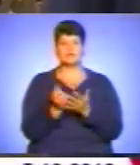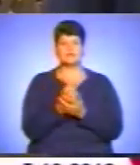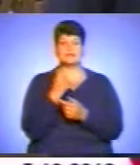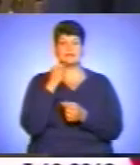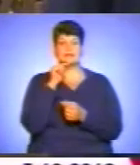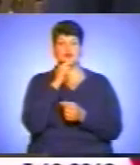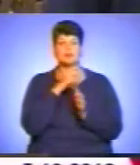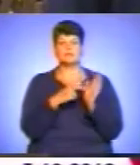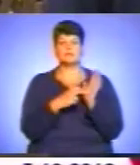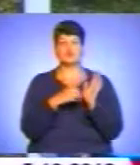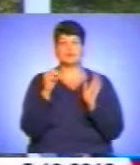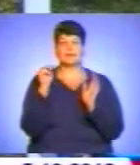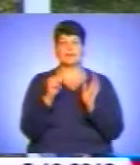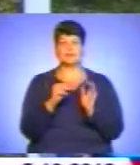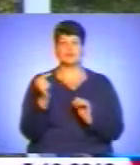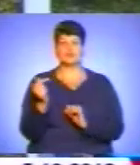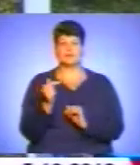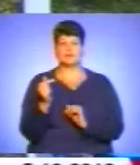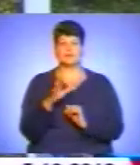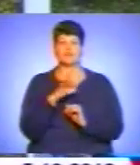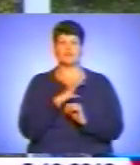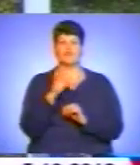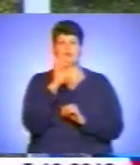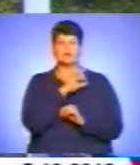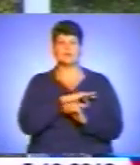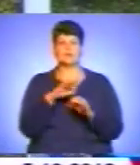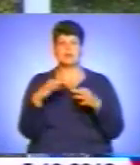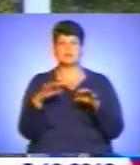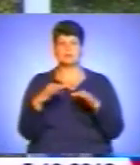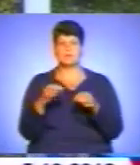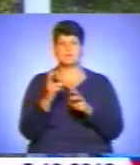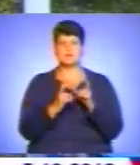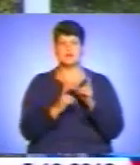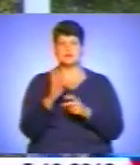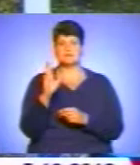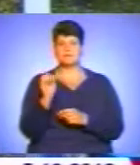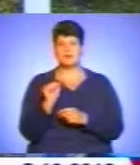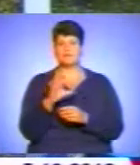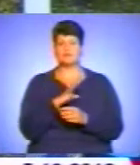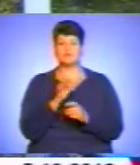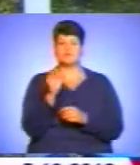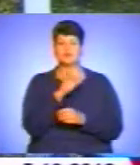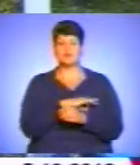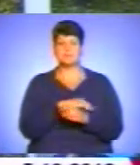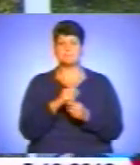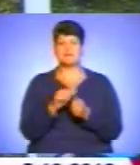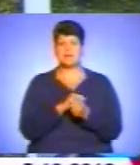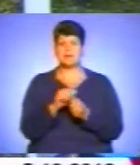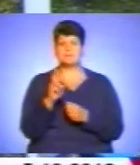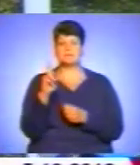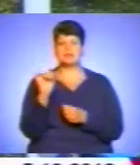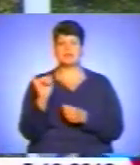700 тисяч гривень. Був використаний транспорт підприємства, були використані матеріали підприємства, і